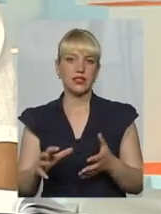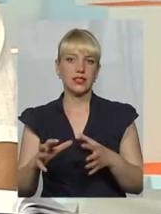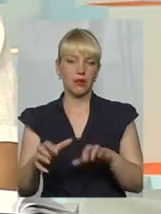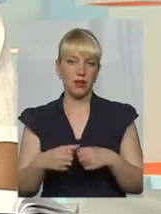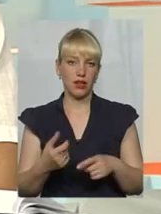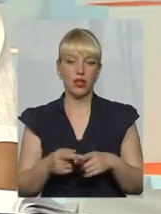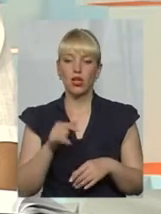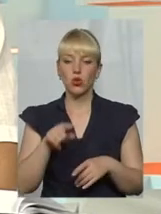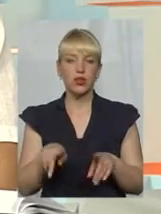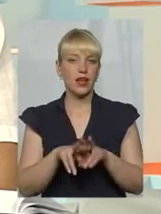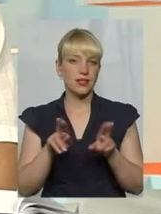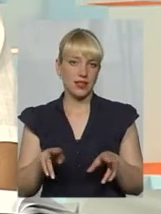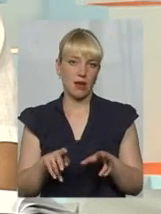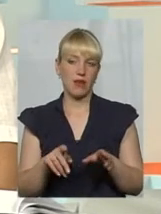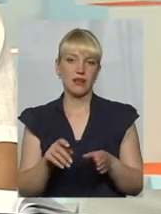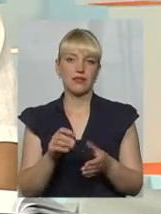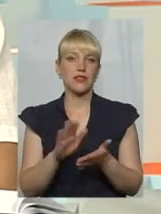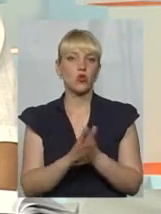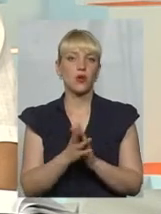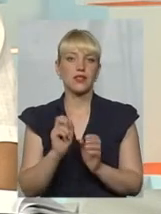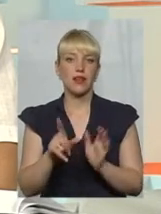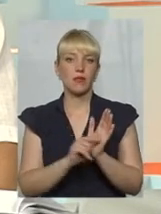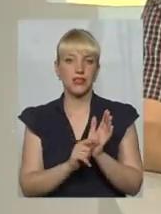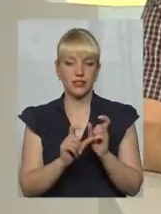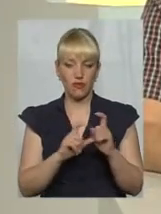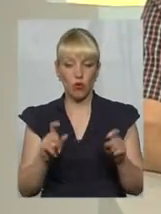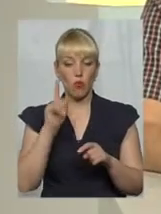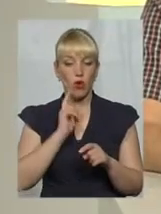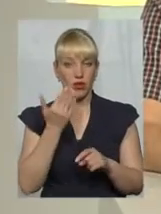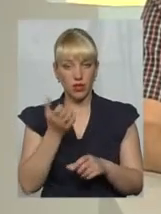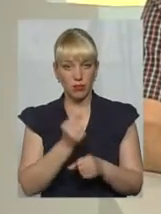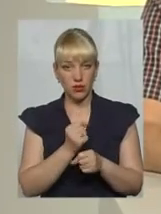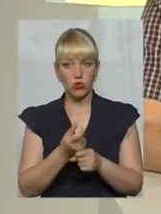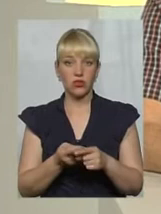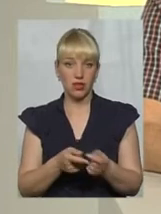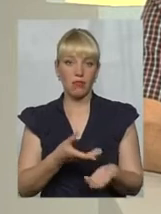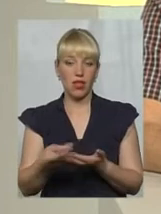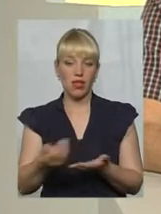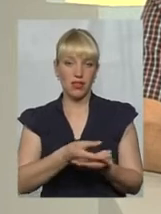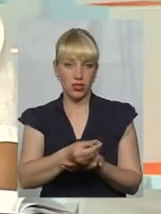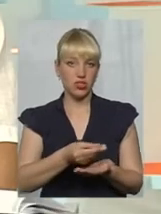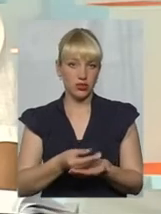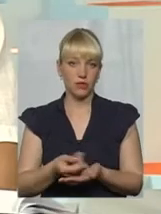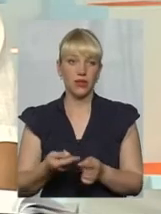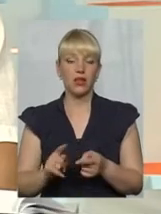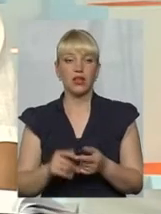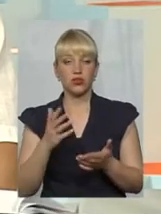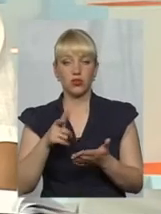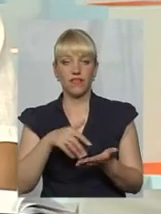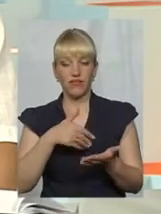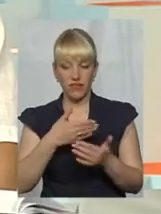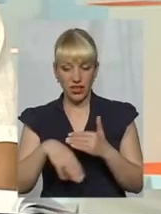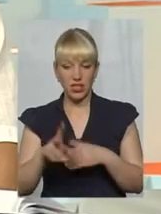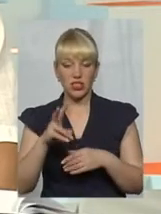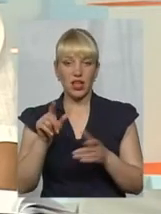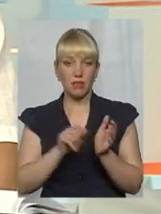Поки ти працюєш, ти платиш, але воно тобі не залишається, воно йде іншим пенсіонерам. То ти вийдеш на пенсію, якщо хтось буде